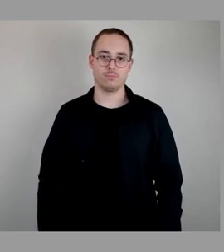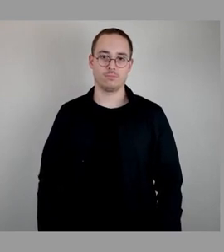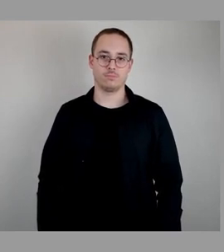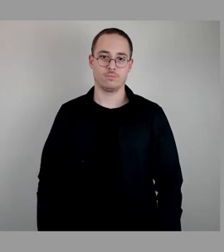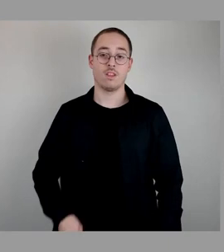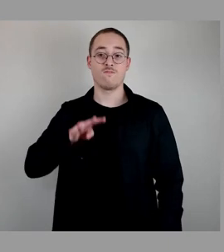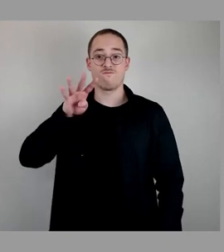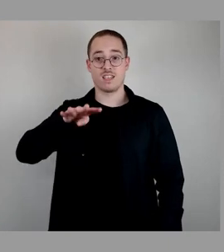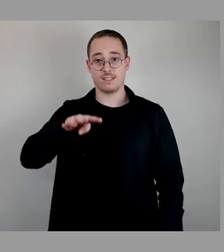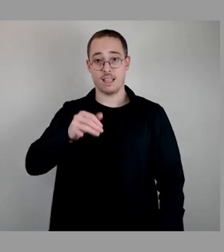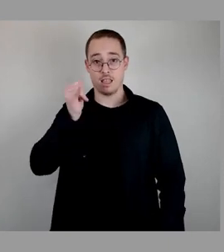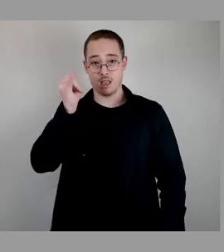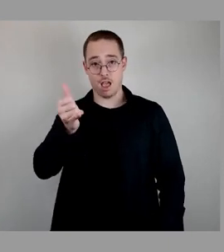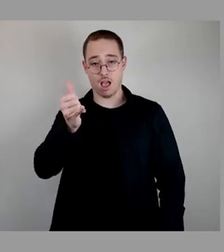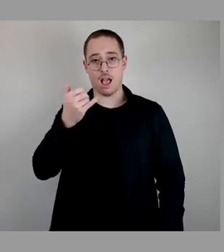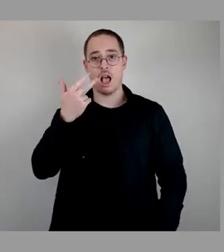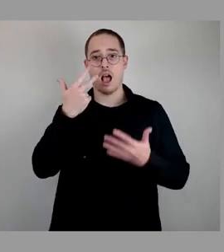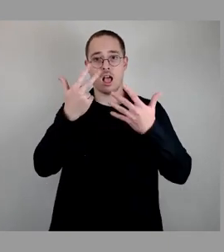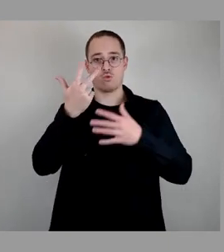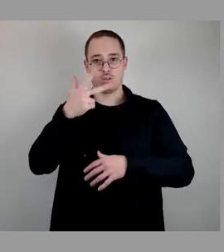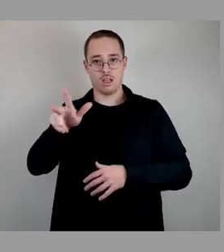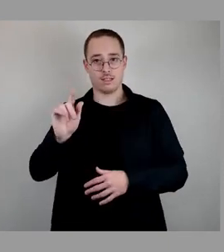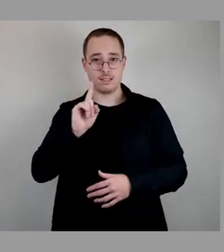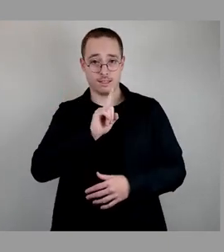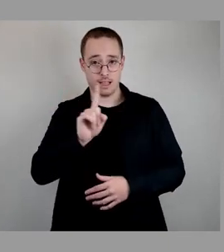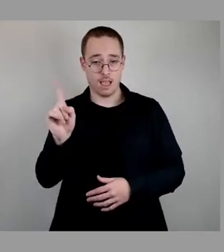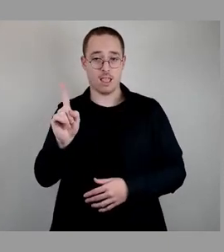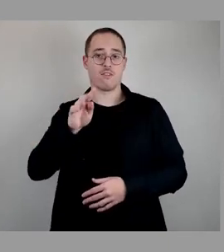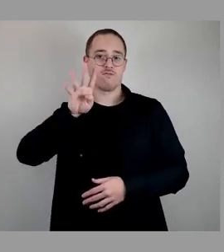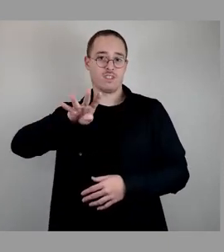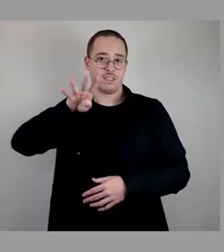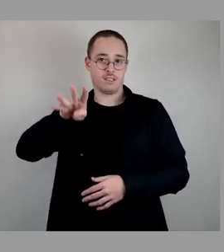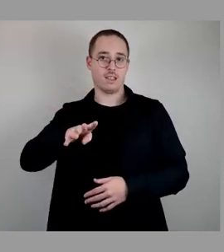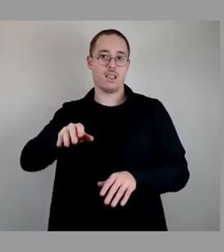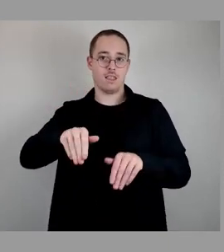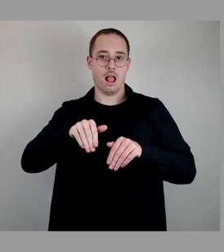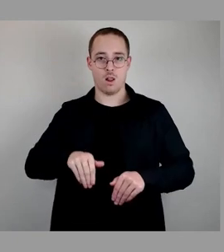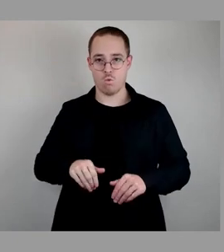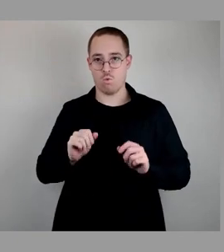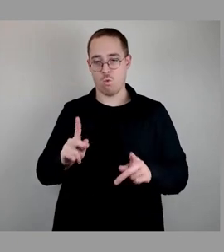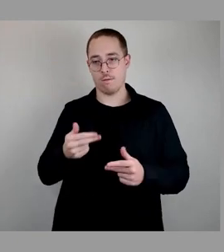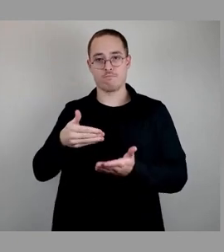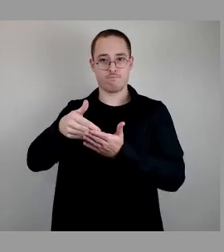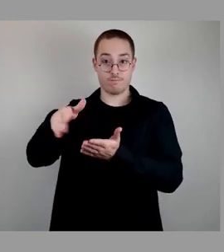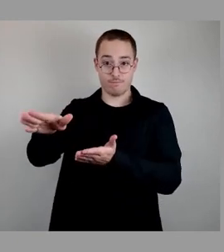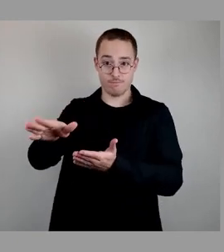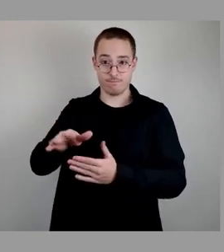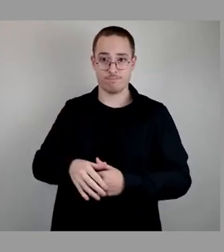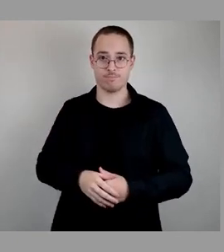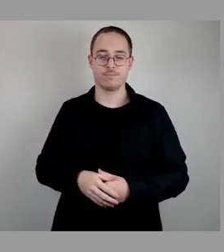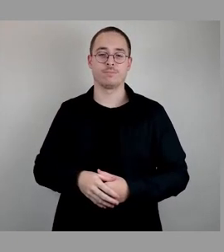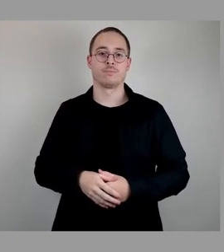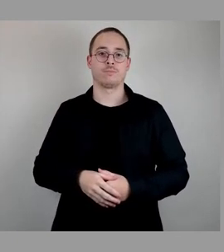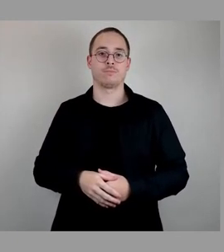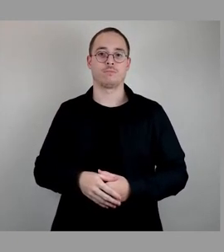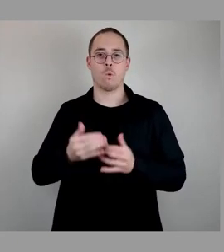14 ja, 38 nein, 14 Enthaltungen hat keine Mehrheit gefunden. Und jetzt zu